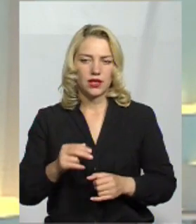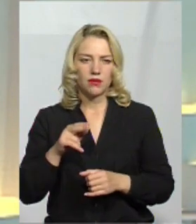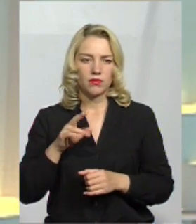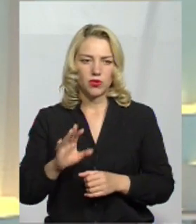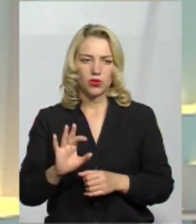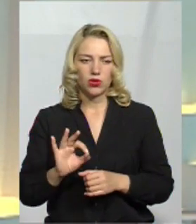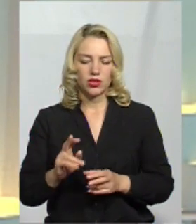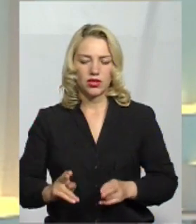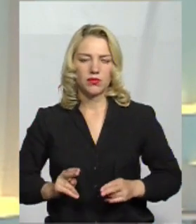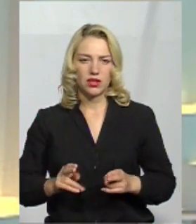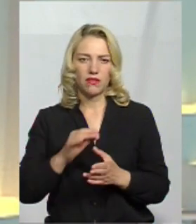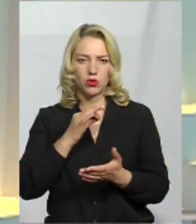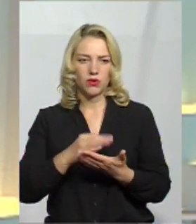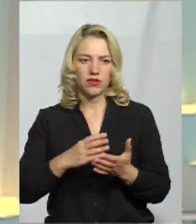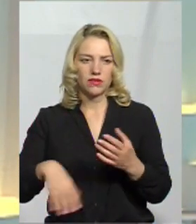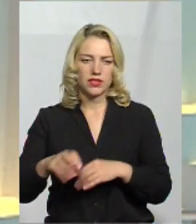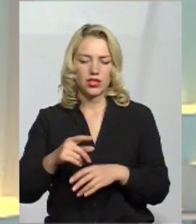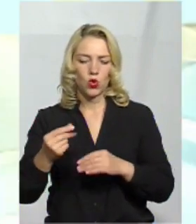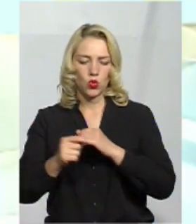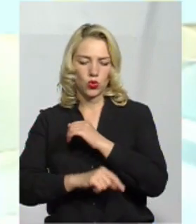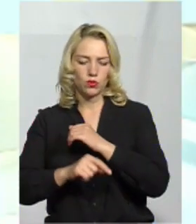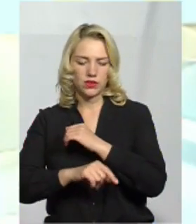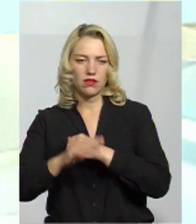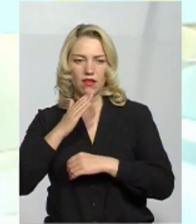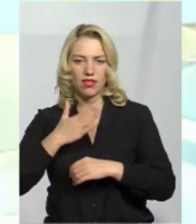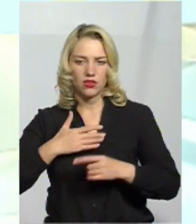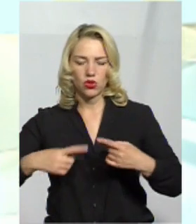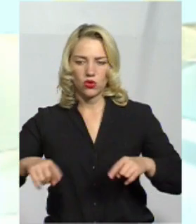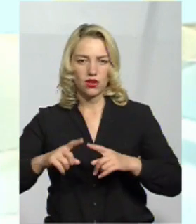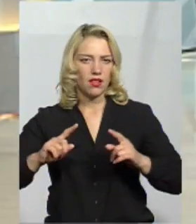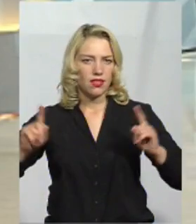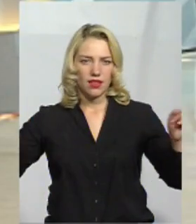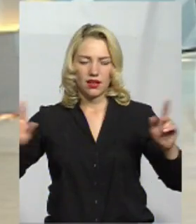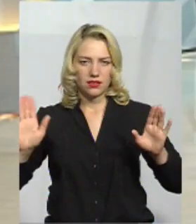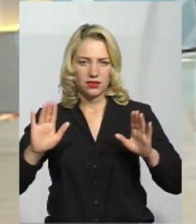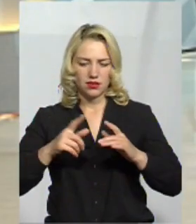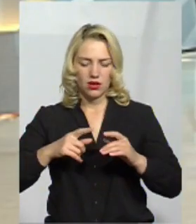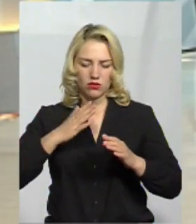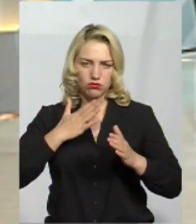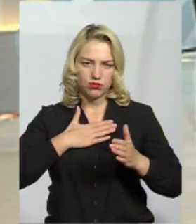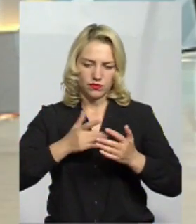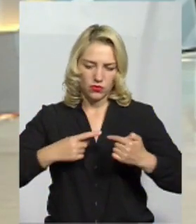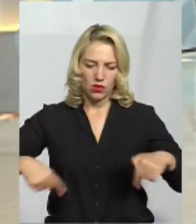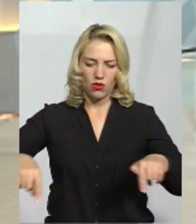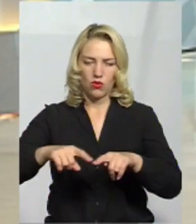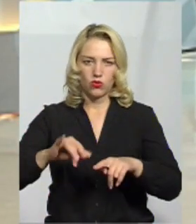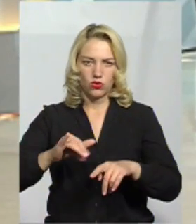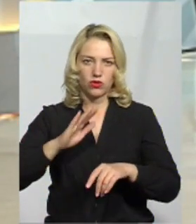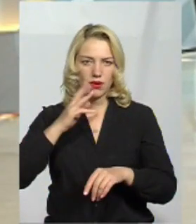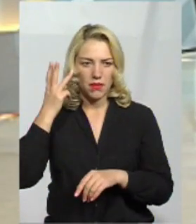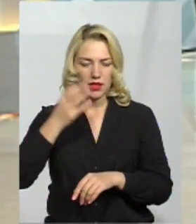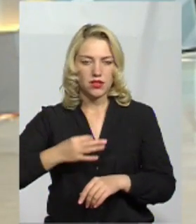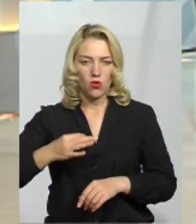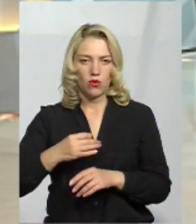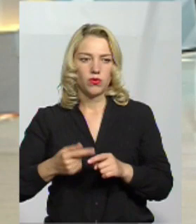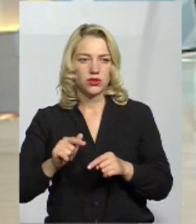притягненому до кримінальної відповідальності всіх корупціонерів на нашому окрузі. Далі я не буду брати, я беру зараз саме свій округ і Хмельницьку область.